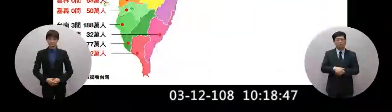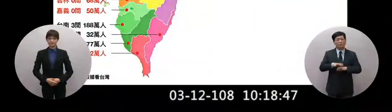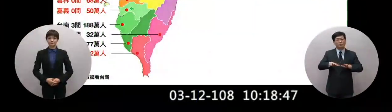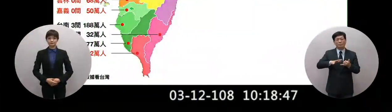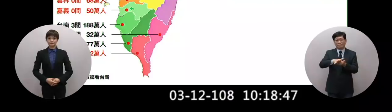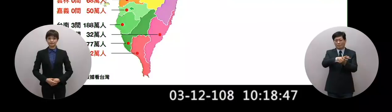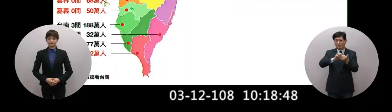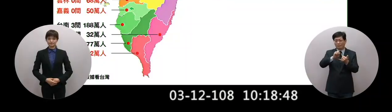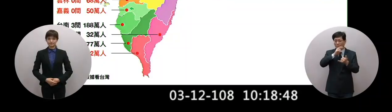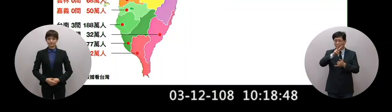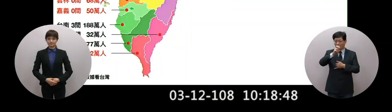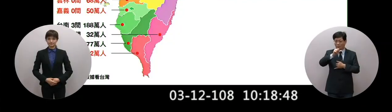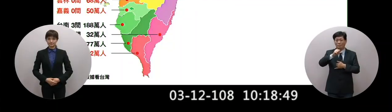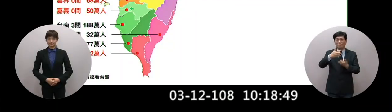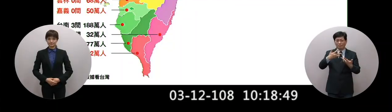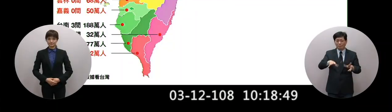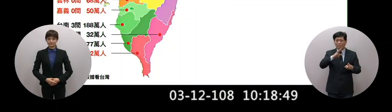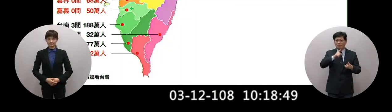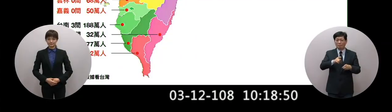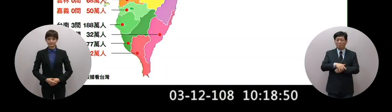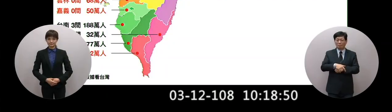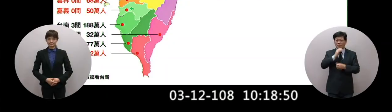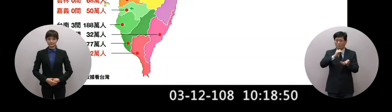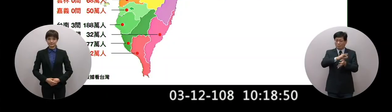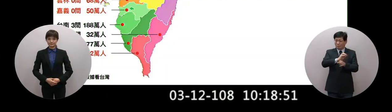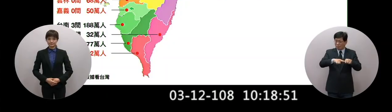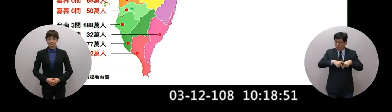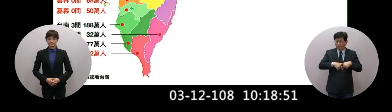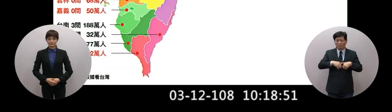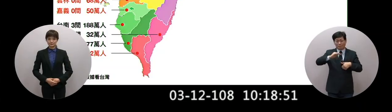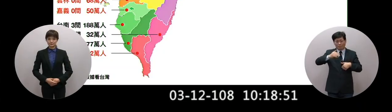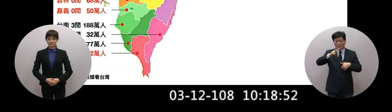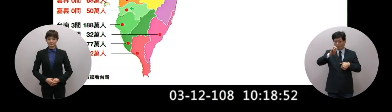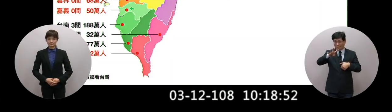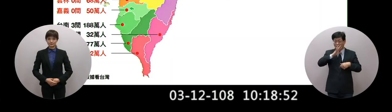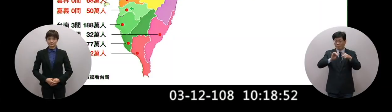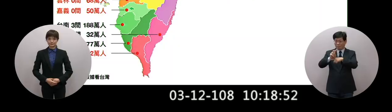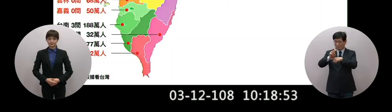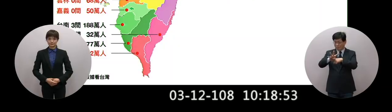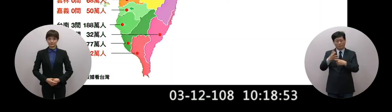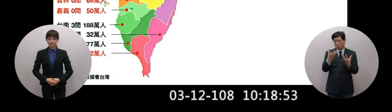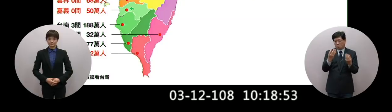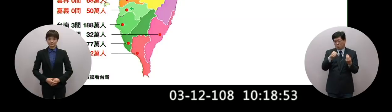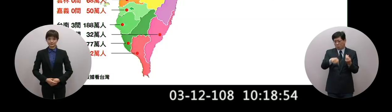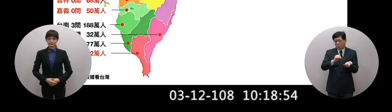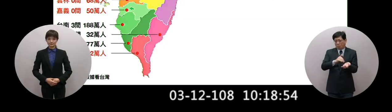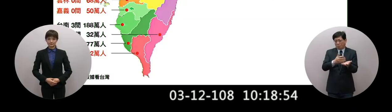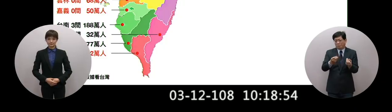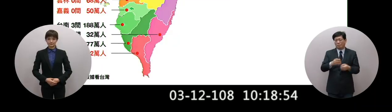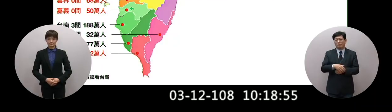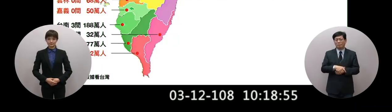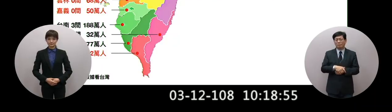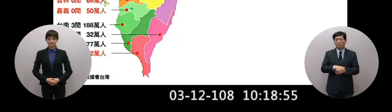我們全台灣有二十五間醫學中心還有二十四坡的人口住在沒有醫學中心的地方